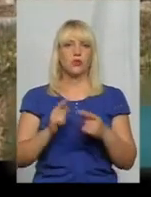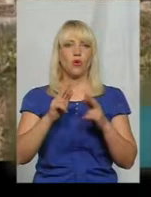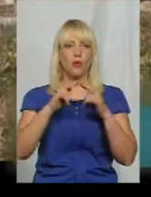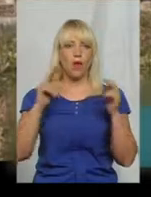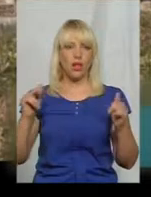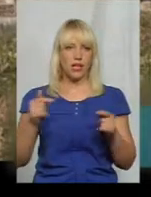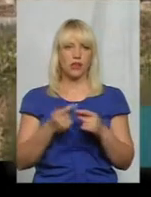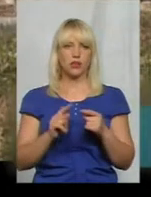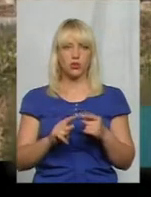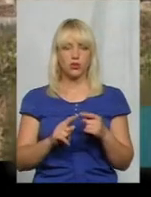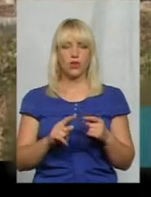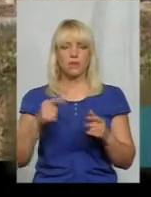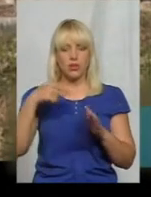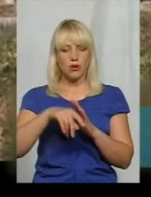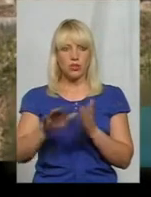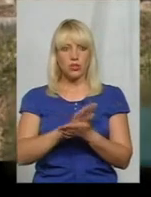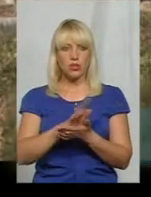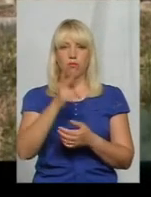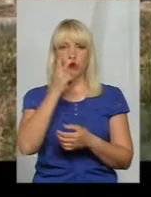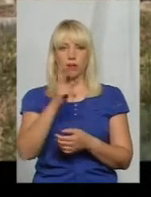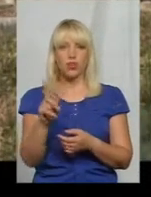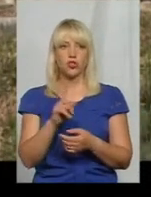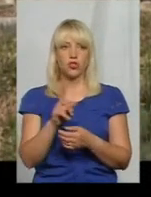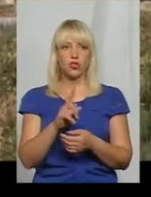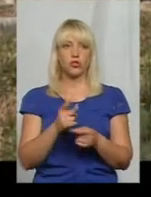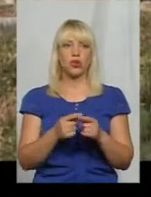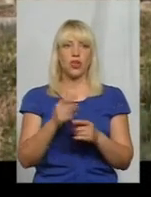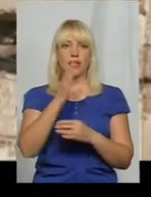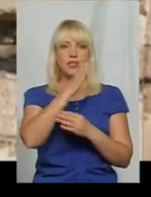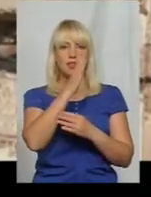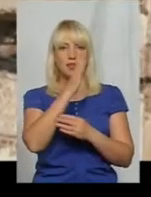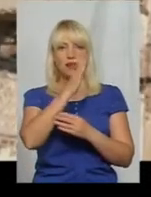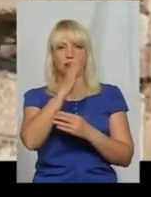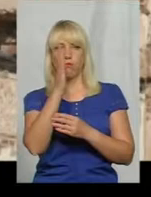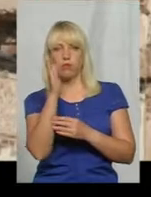всерединю палацу чахарники, вони побачили, що одна із стін замку похилилась.